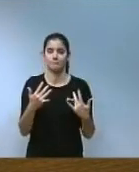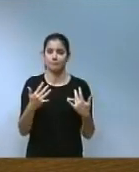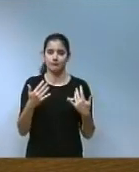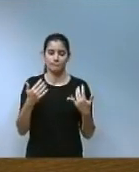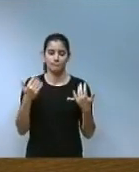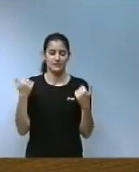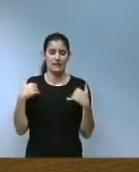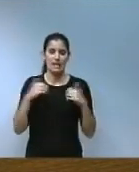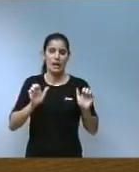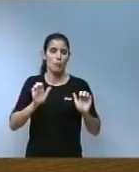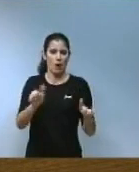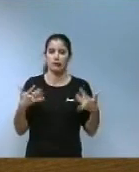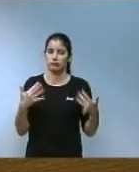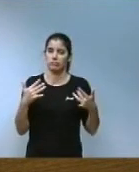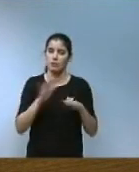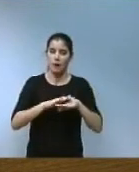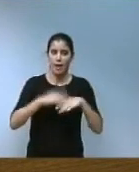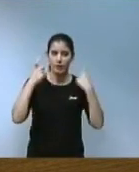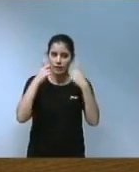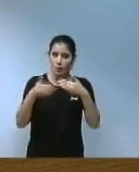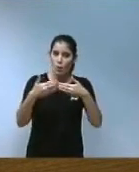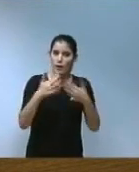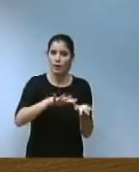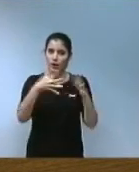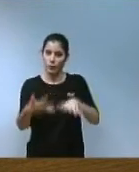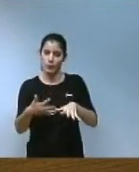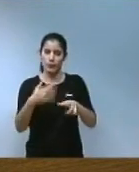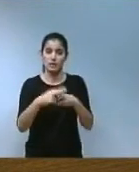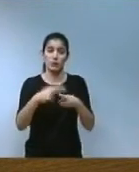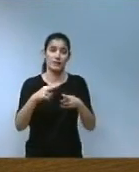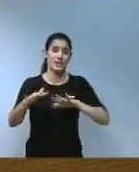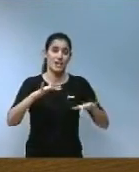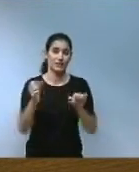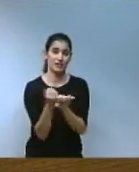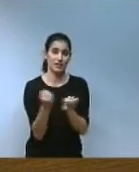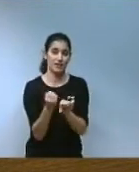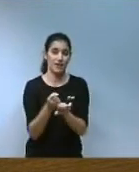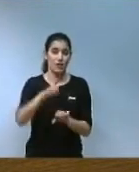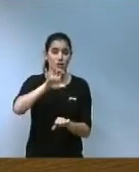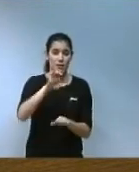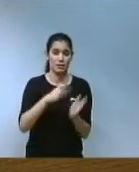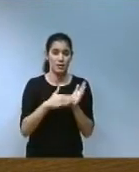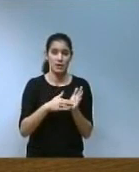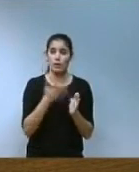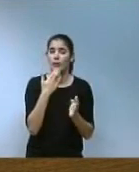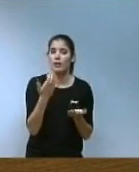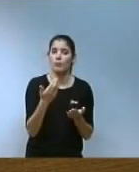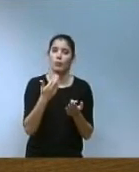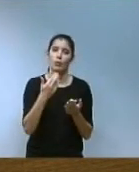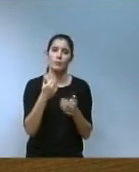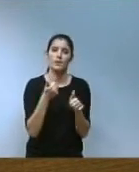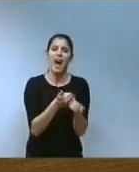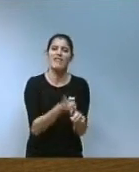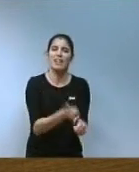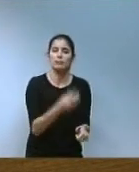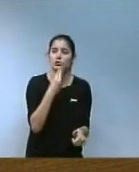palanques que han possibilitat una modernització de les polítiques actives d'ocupació al País Valencià com avalem joves i avalem joves